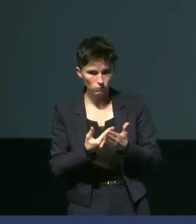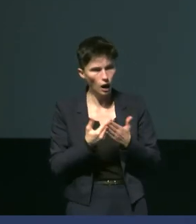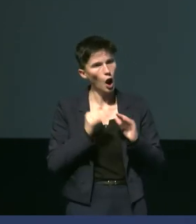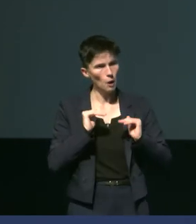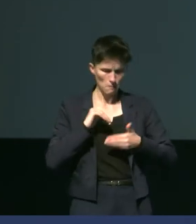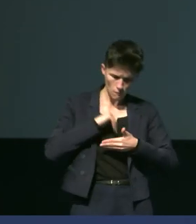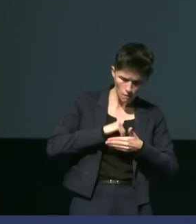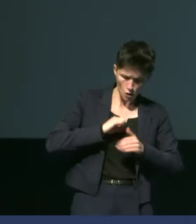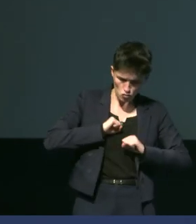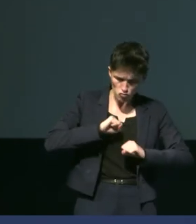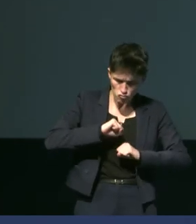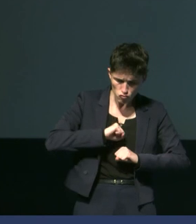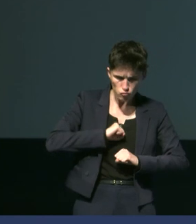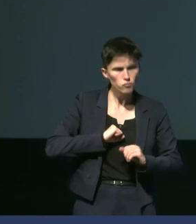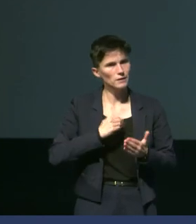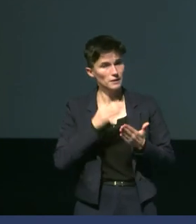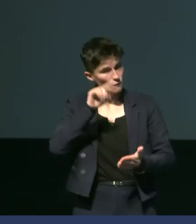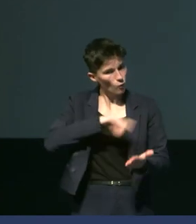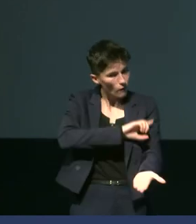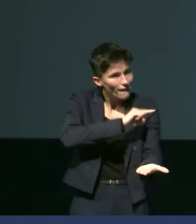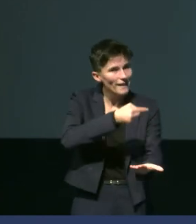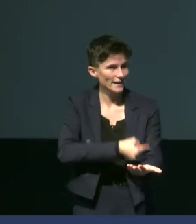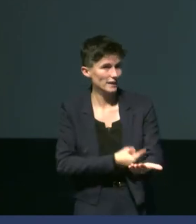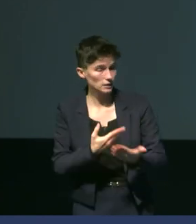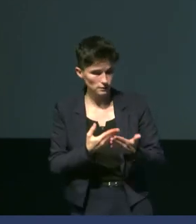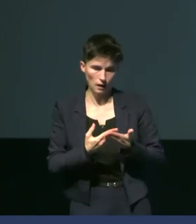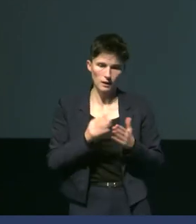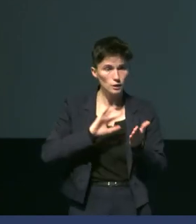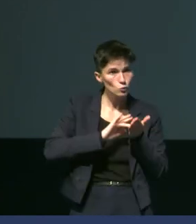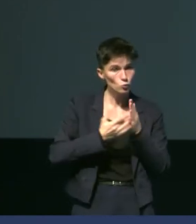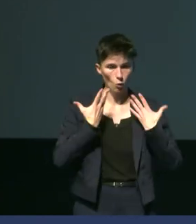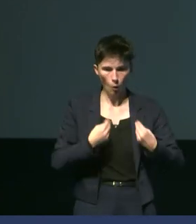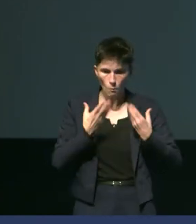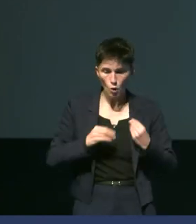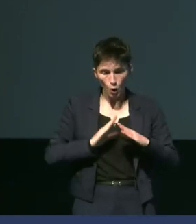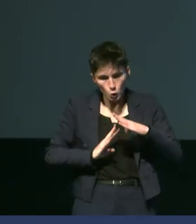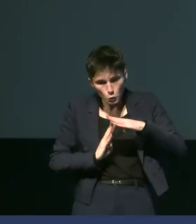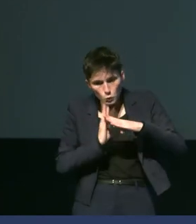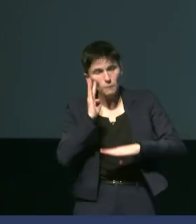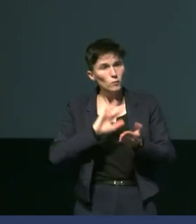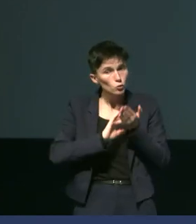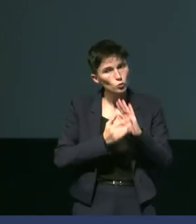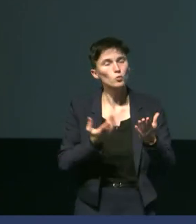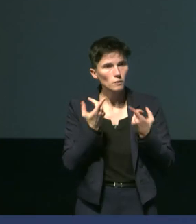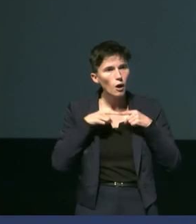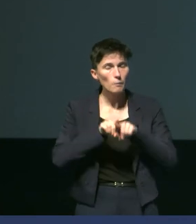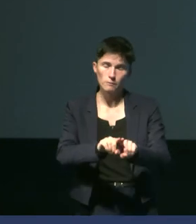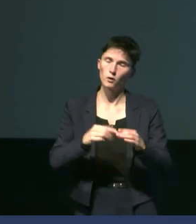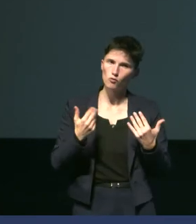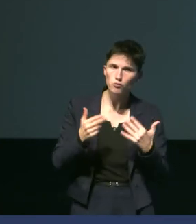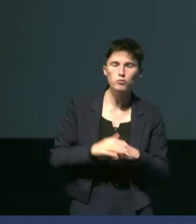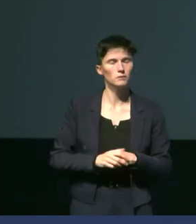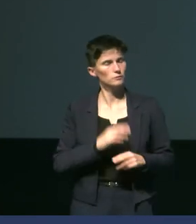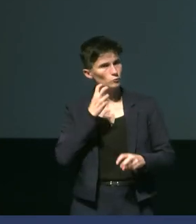Et pour les produire, il faut de l'énergie, il faut qu'elles poussent et puis toutes les plumes en même temps. Donc on va avoir à la fois une augmentation de